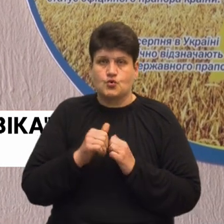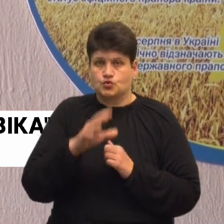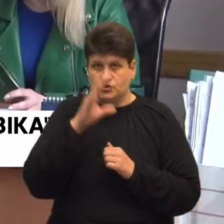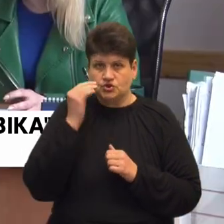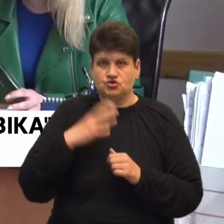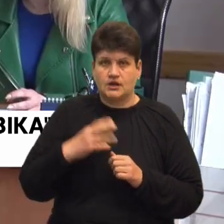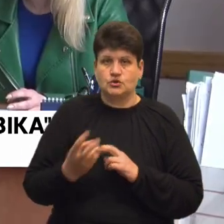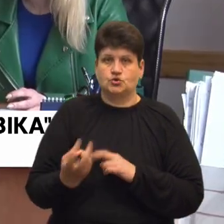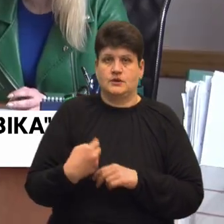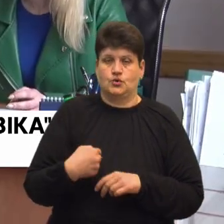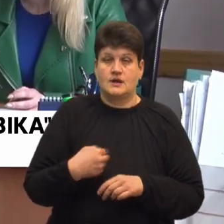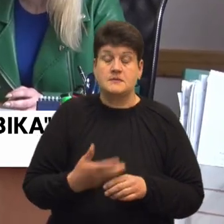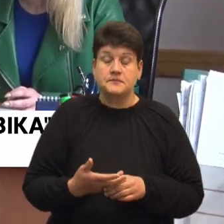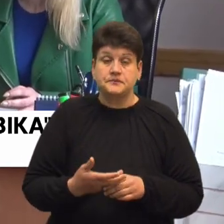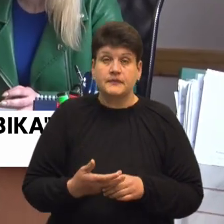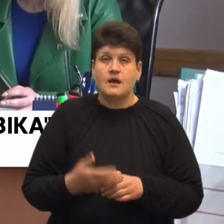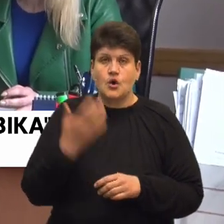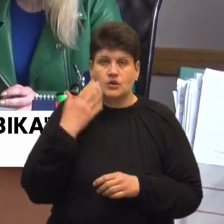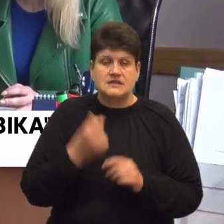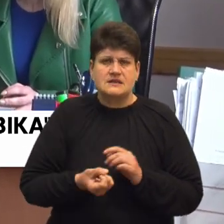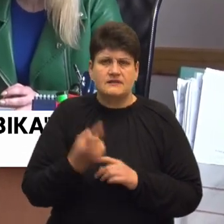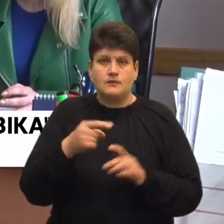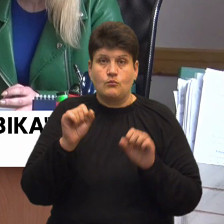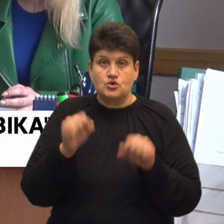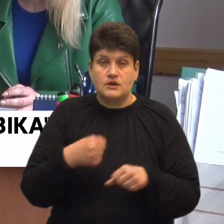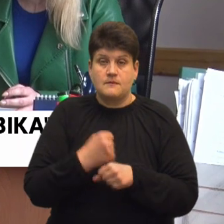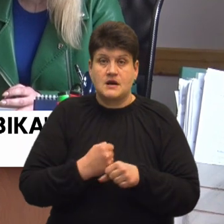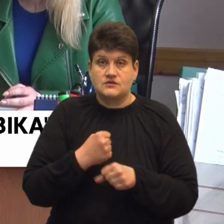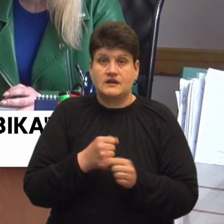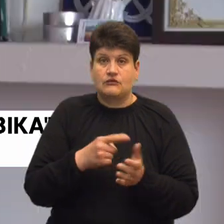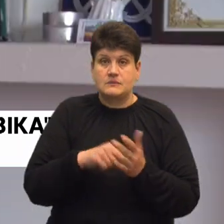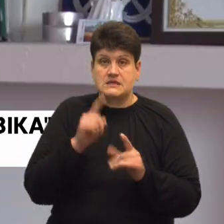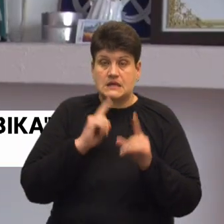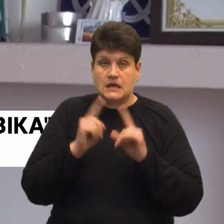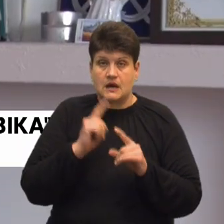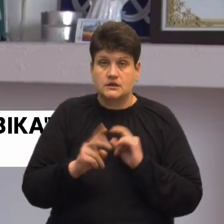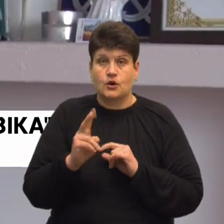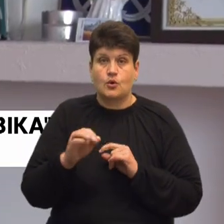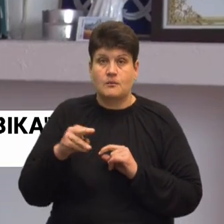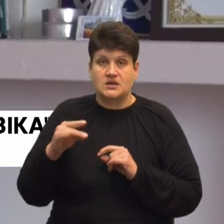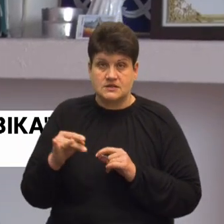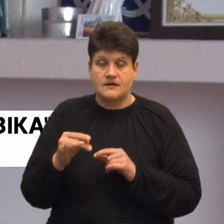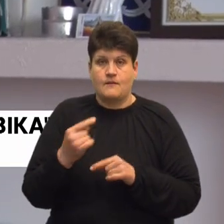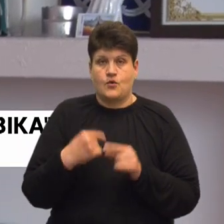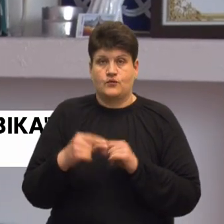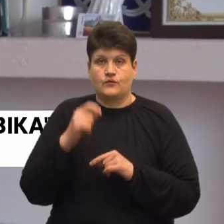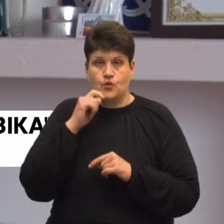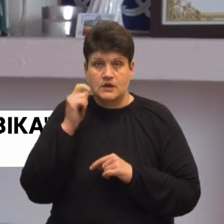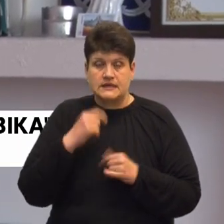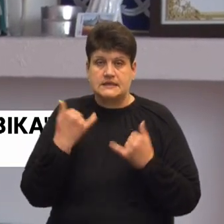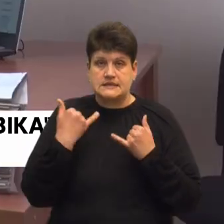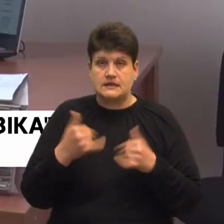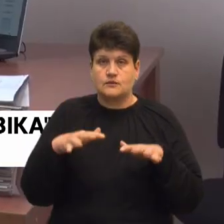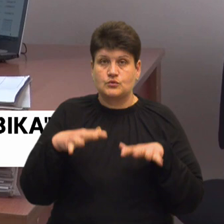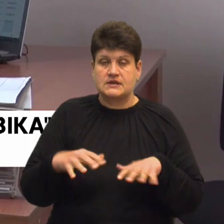до тебе прийдуть. Жінка каже, коли з'явилася можливість працювати у міській раді купиченців, вона повернулася в Україну. Зараз на посаді